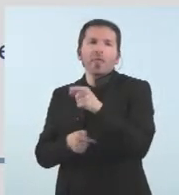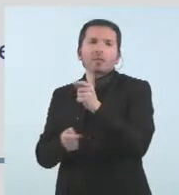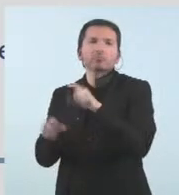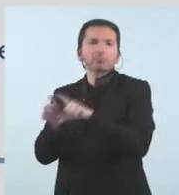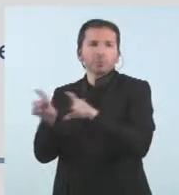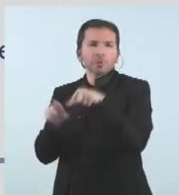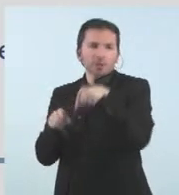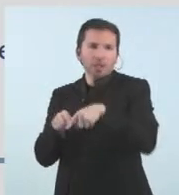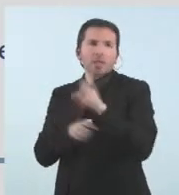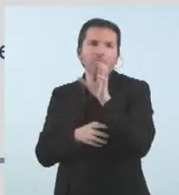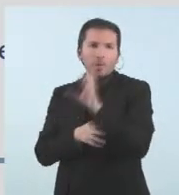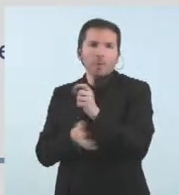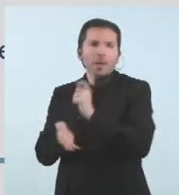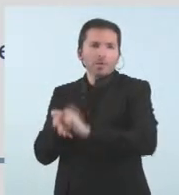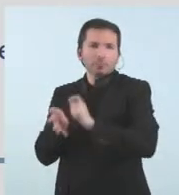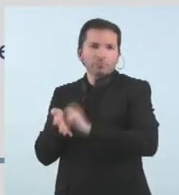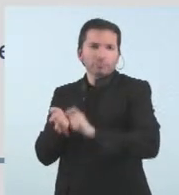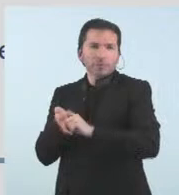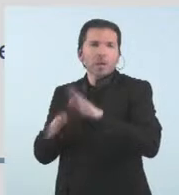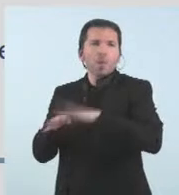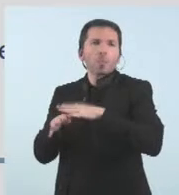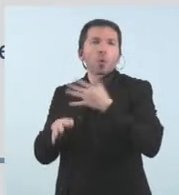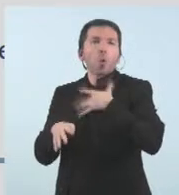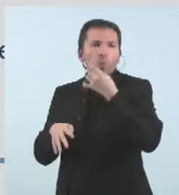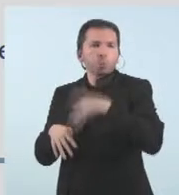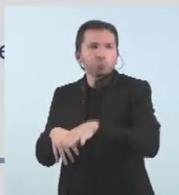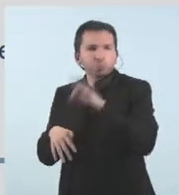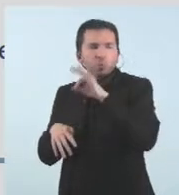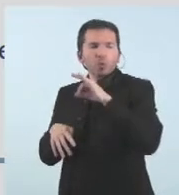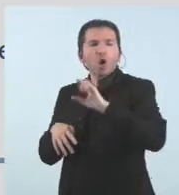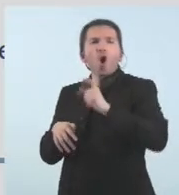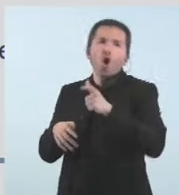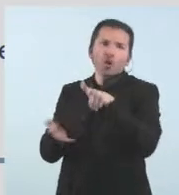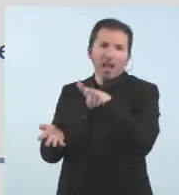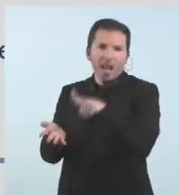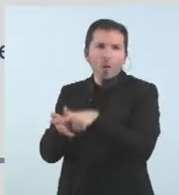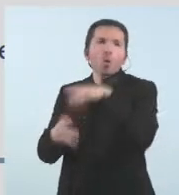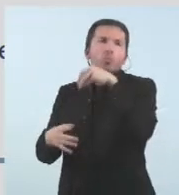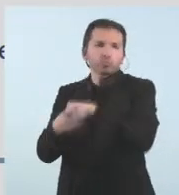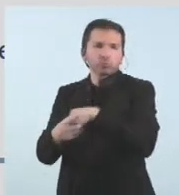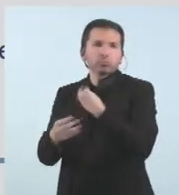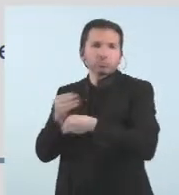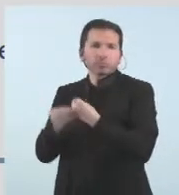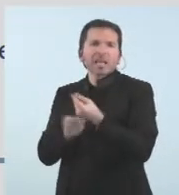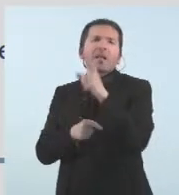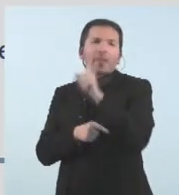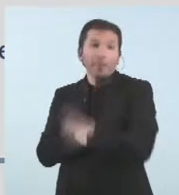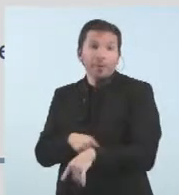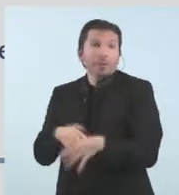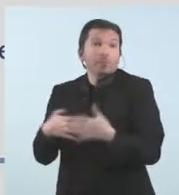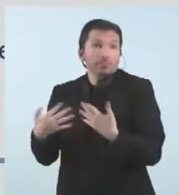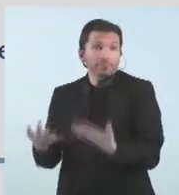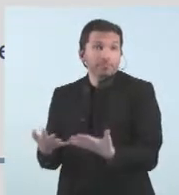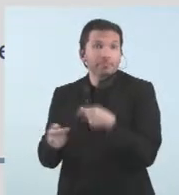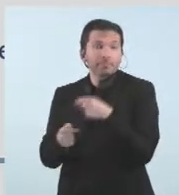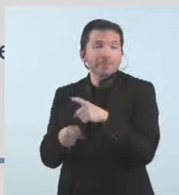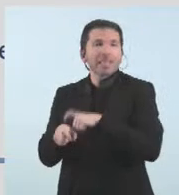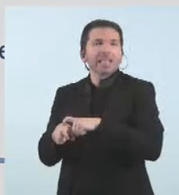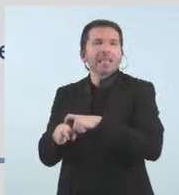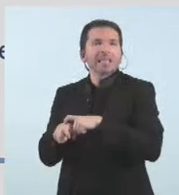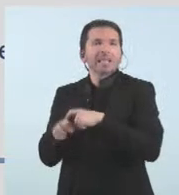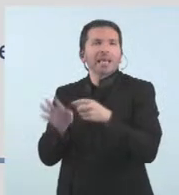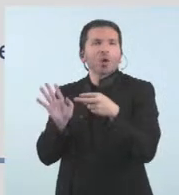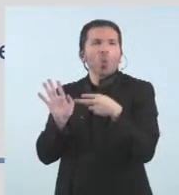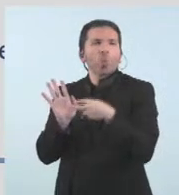que puguin optar per fer projectes editorials amb altres llengües d'aquesta manera el criteri puntuable